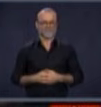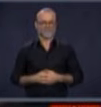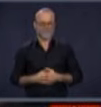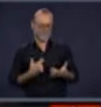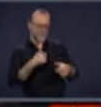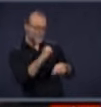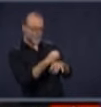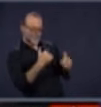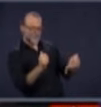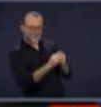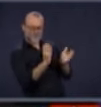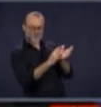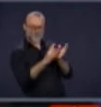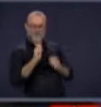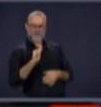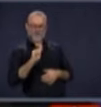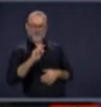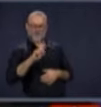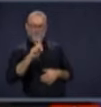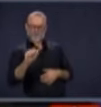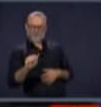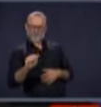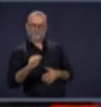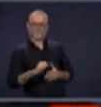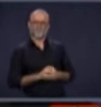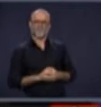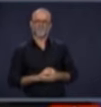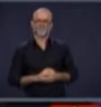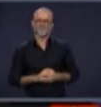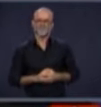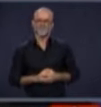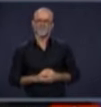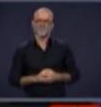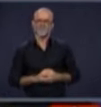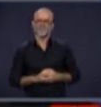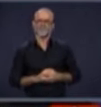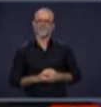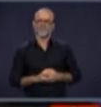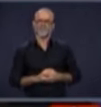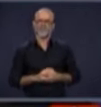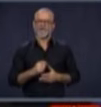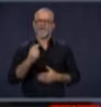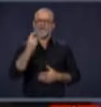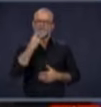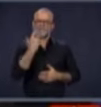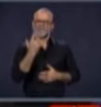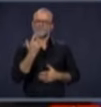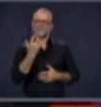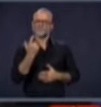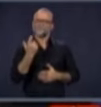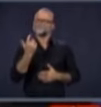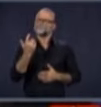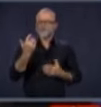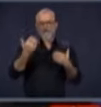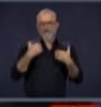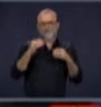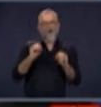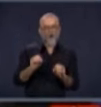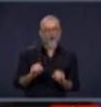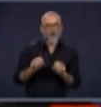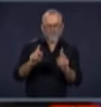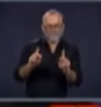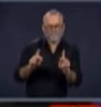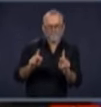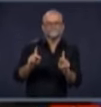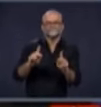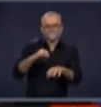industries du tourisme? Nous travaillons là-dessus avec le docteur Arruda. Je pense qu'il y a